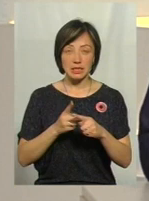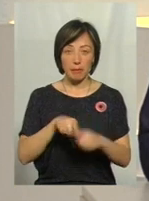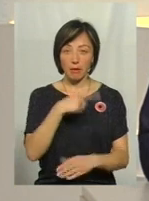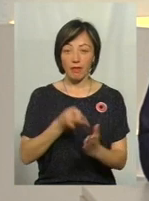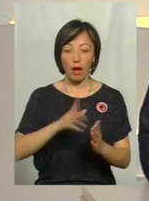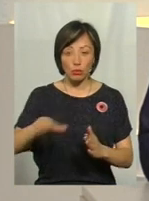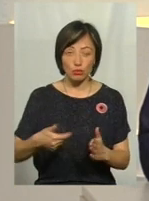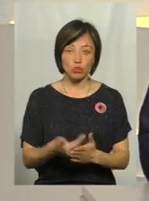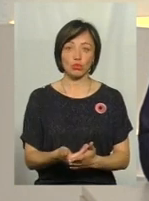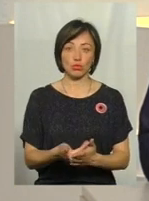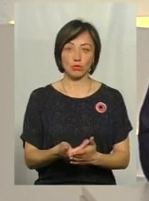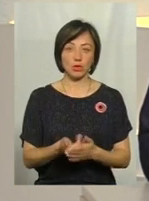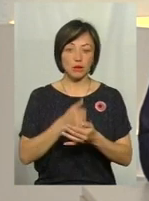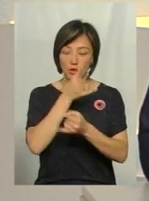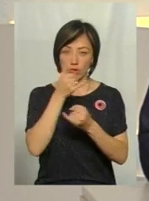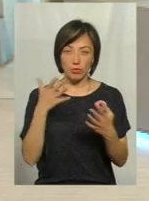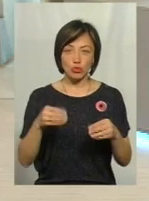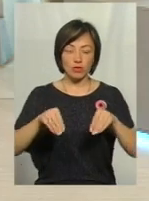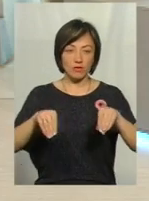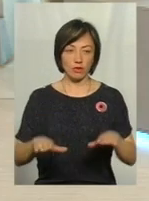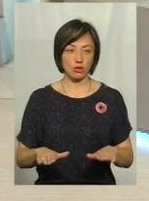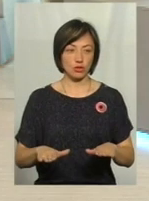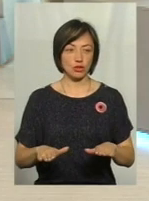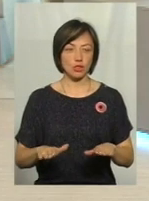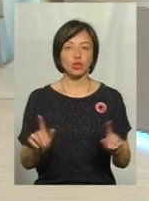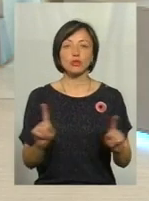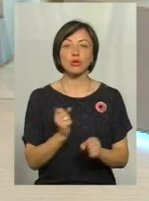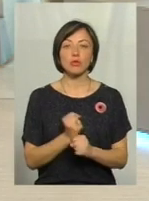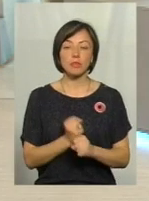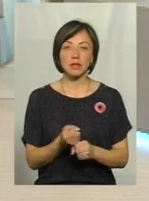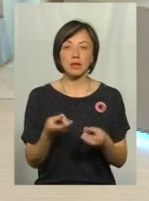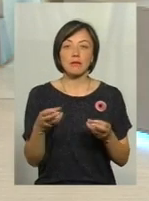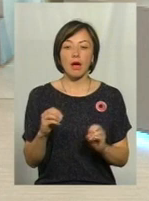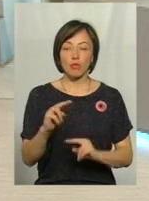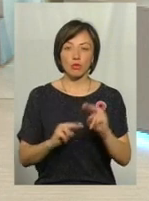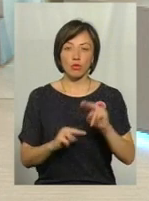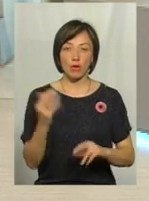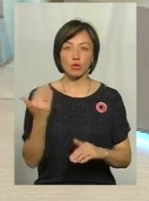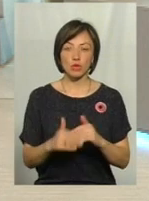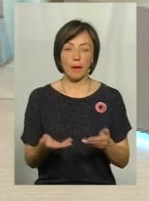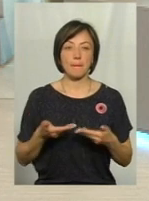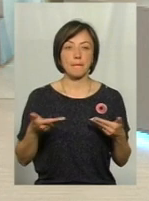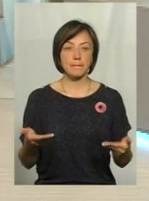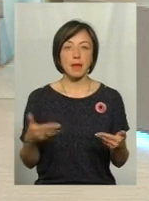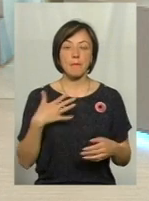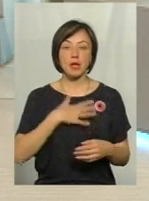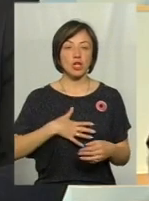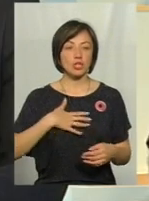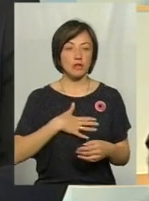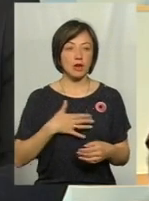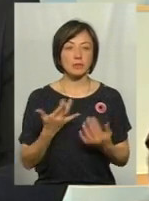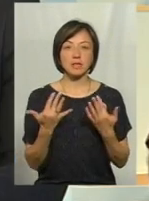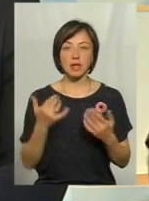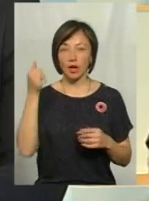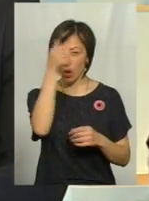пори не можуть ніяк вирішити. Що робити? Де будувати? Ми вже переживаємо скільки